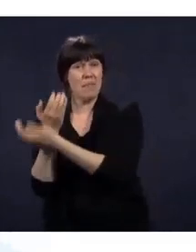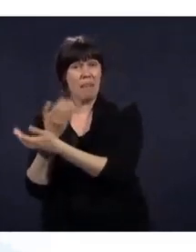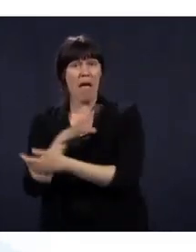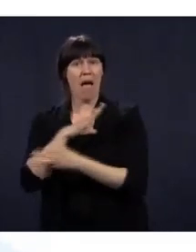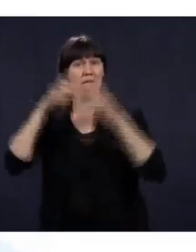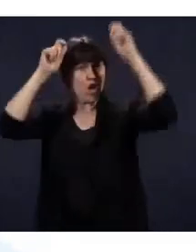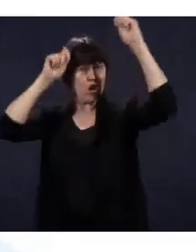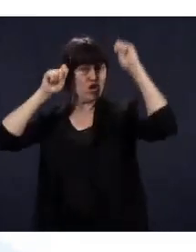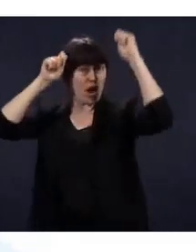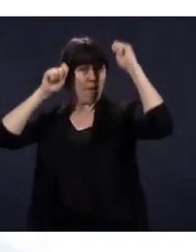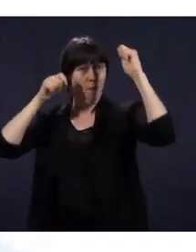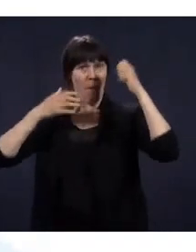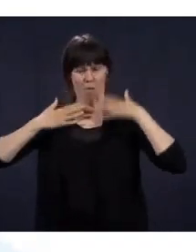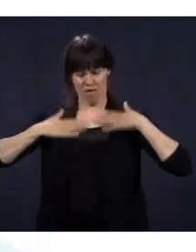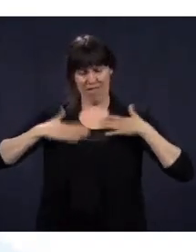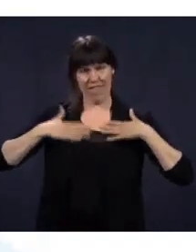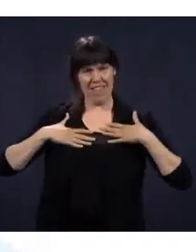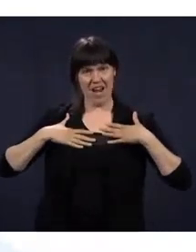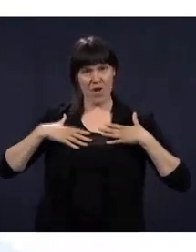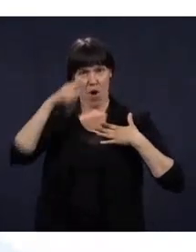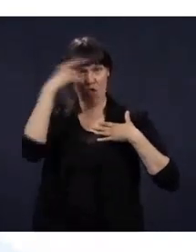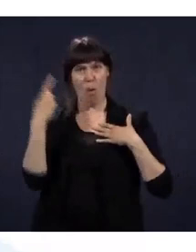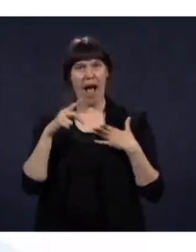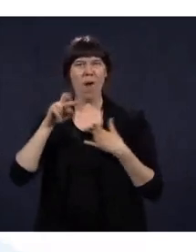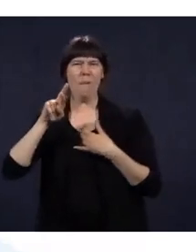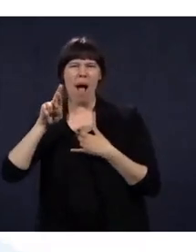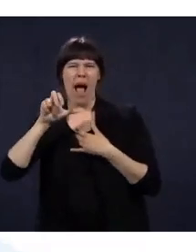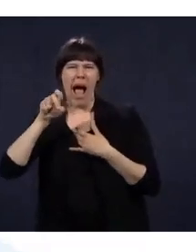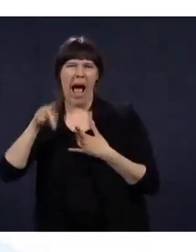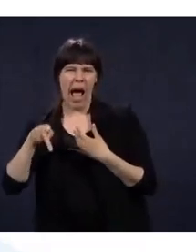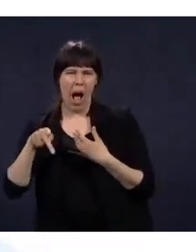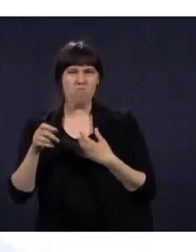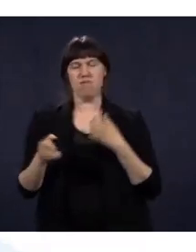dans l'entrée. J'ai fait ce rap. J'ai dansé sur le rap il a deux, trois semaines.